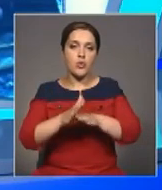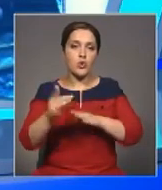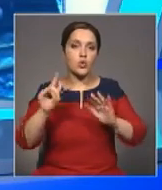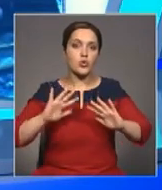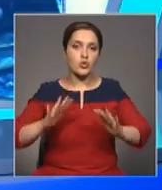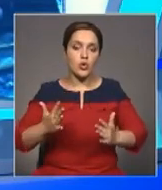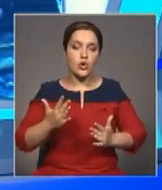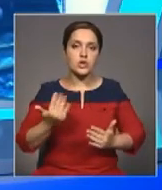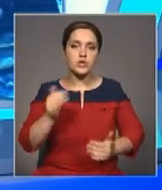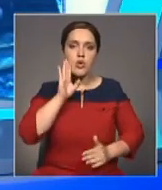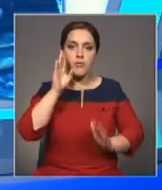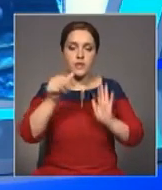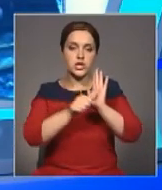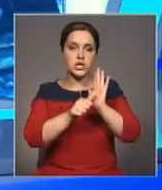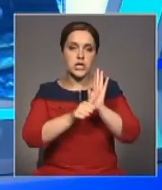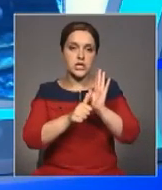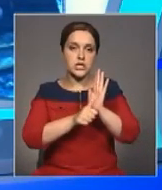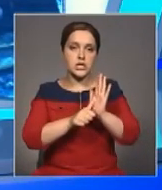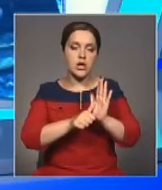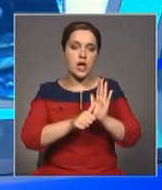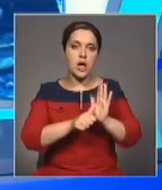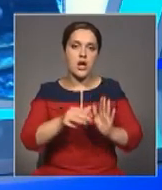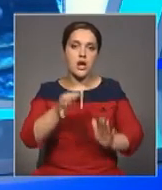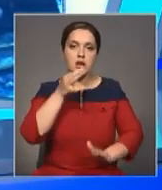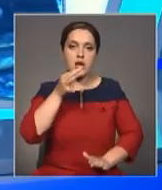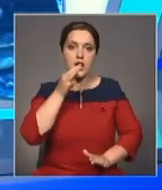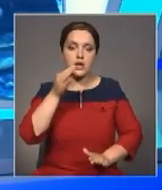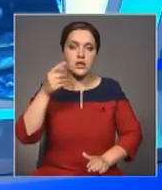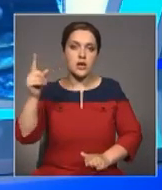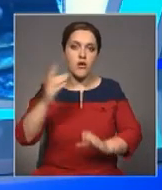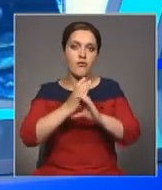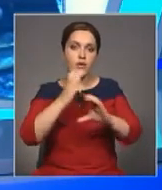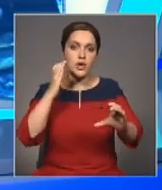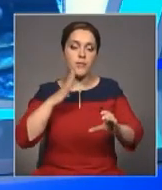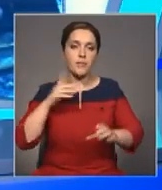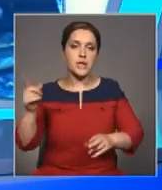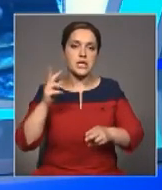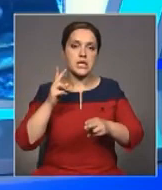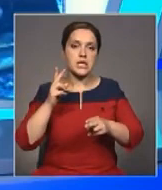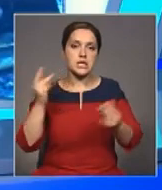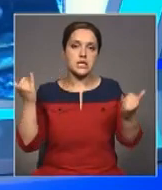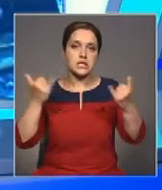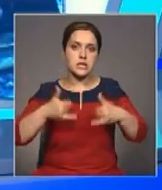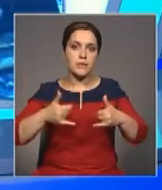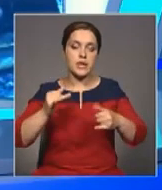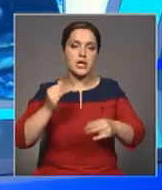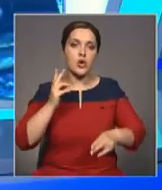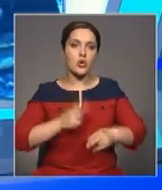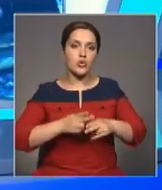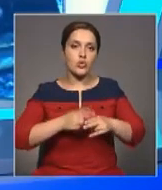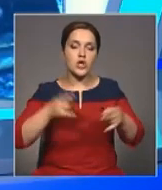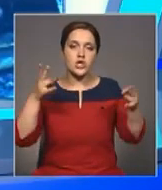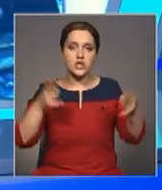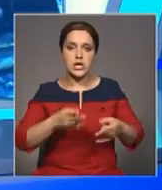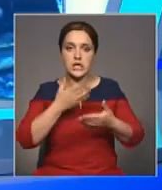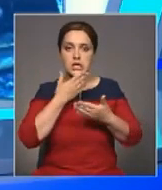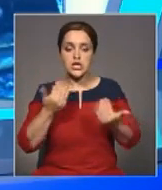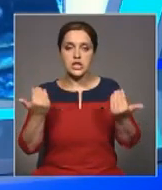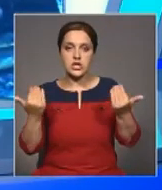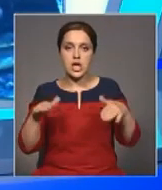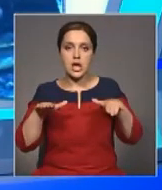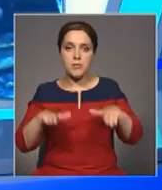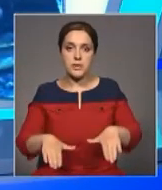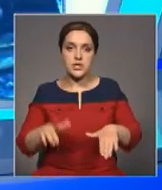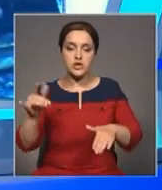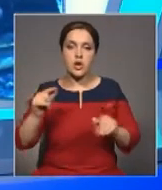утра на перегоне Серебрянск-Огневка. Известно, в вагонах были цемент и руда. Жертв и пострадавших нет. Сейчас на месте ЧП